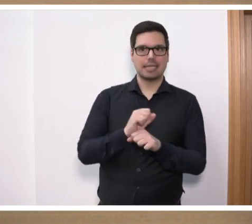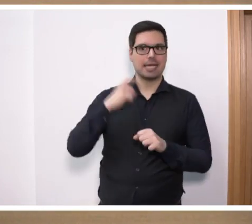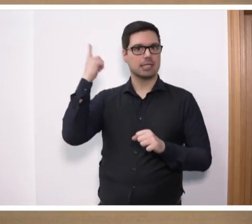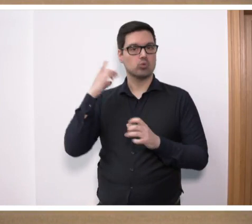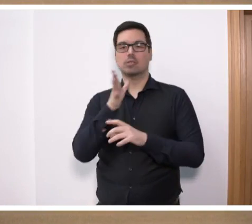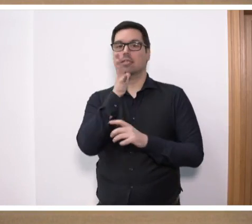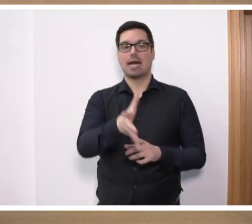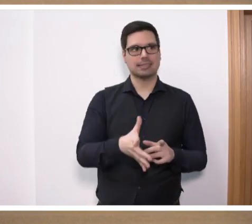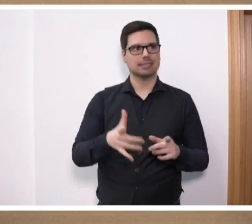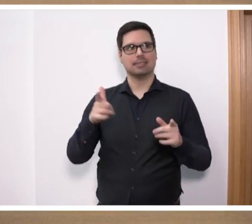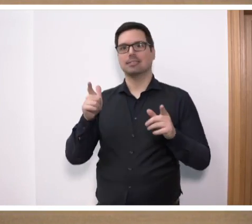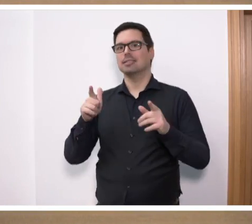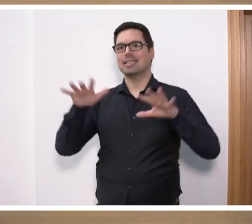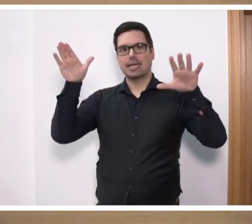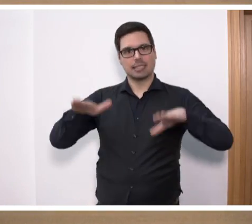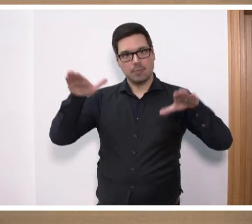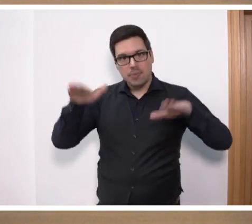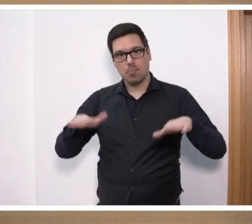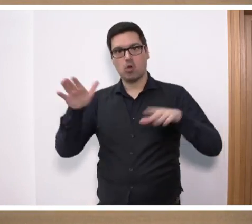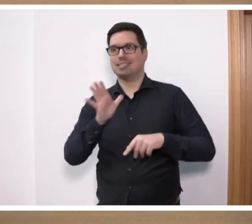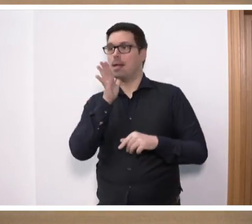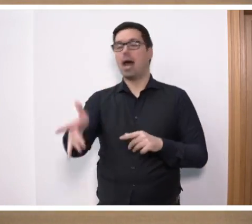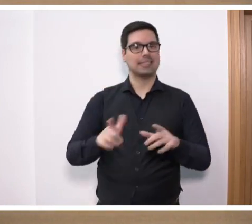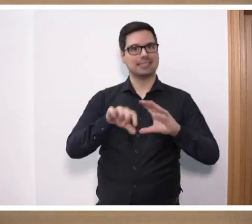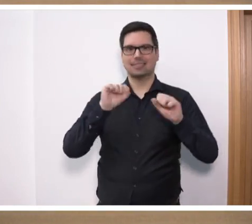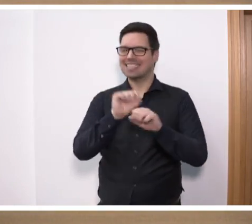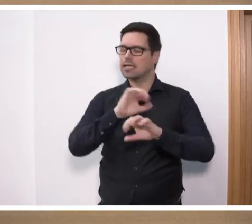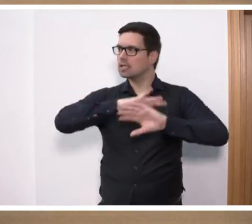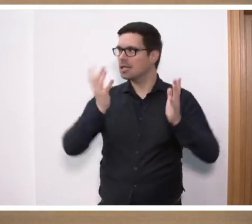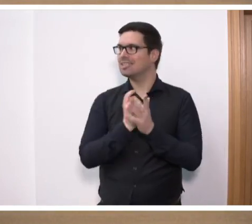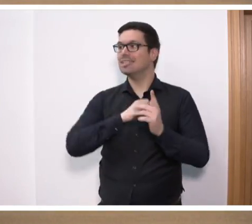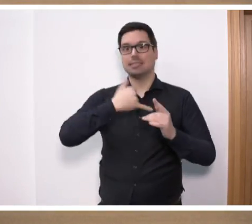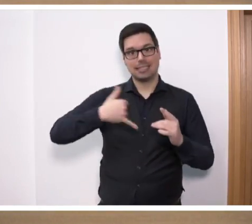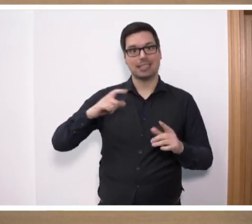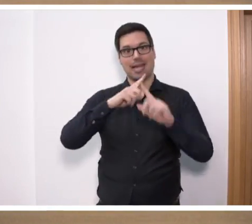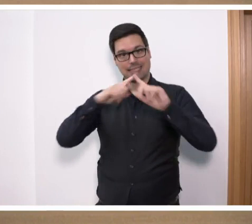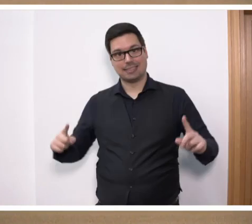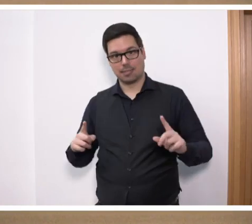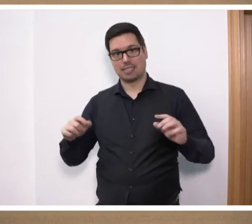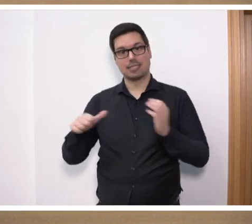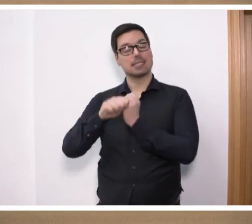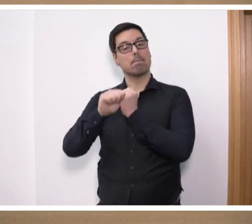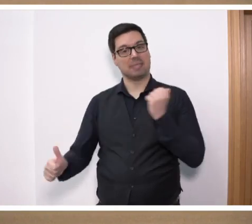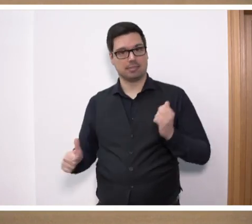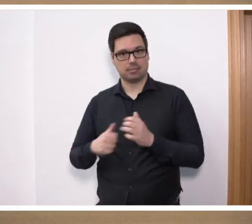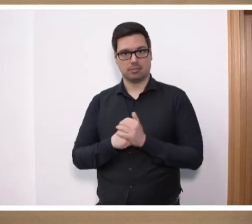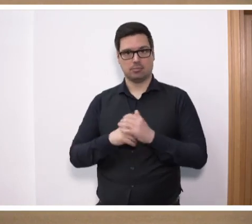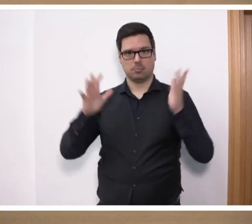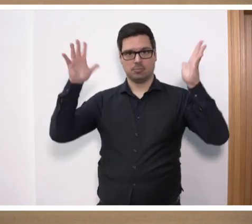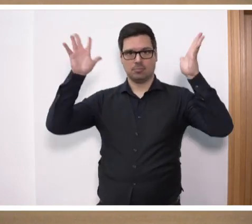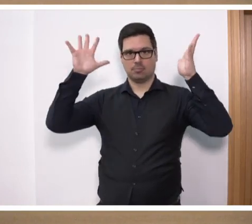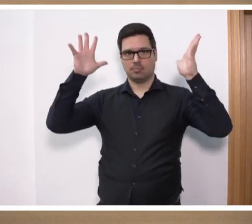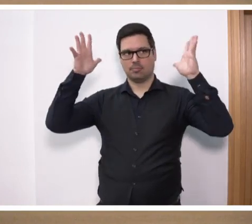gewaltbereiten Islamismus. Ich wiederhole doch einmal, jeder Extremist in diesem Land ist Mist, liebe Kolleginnen und Kollegen.